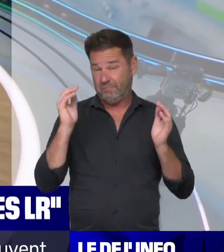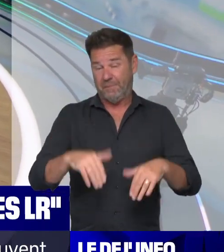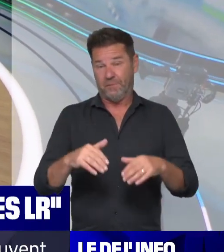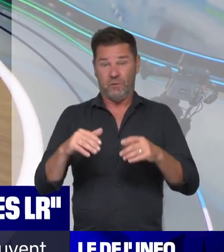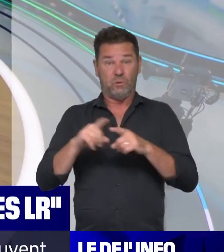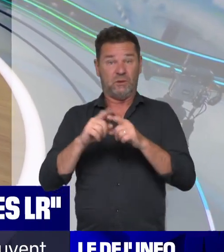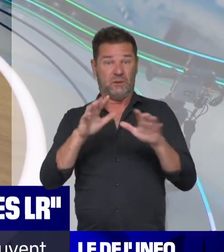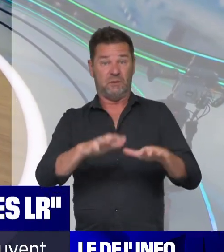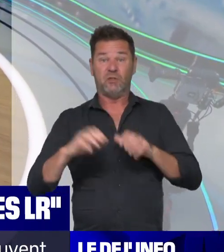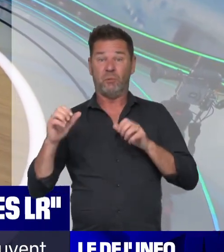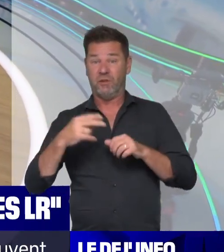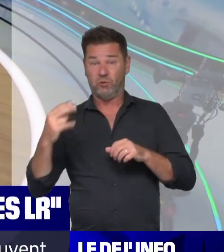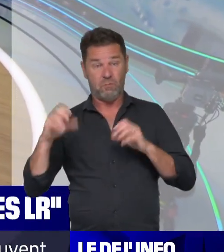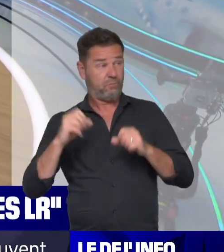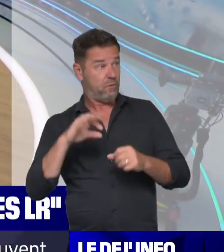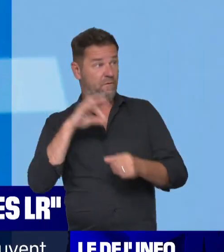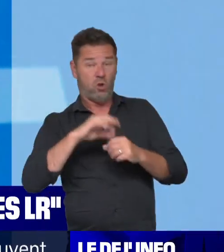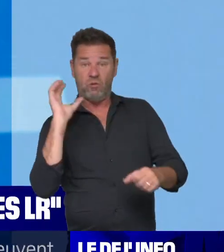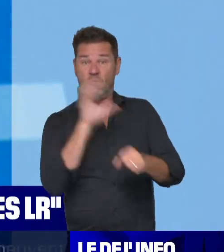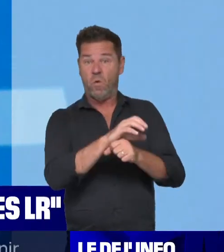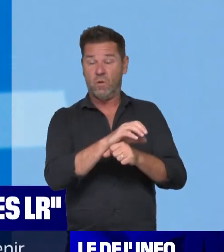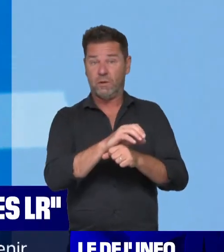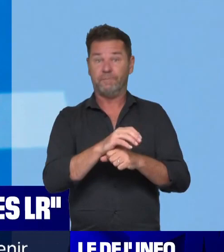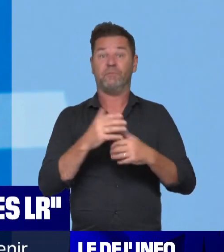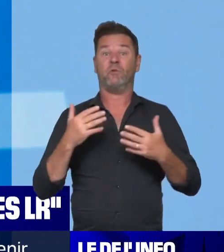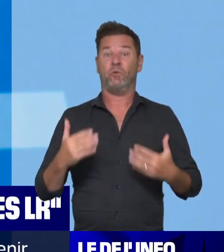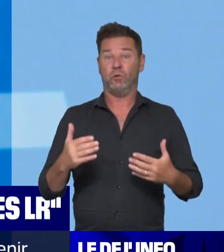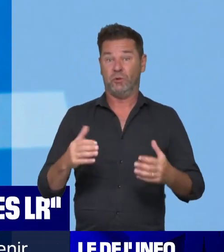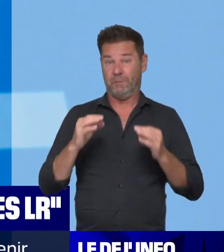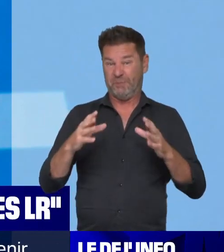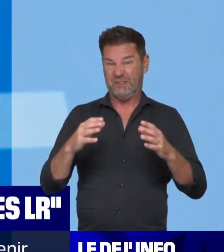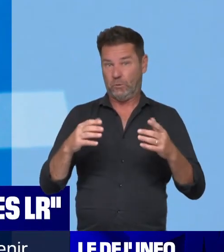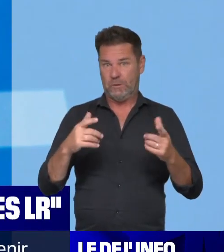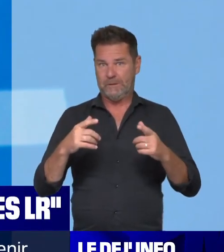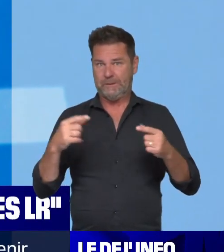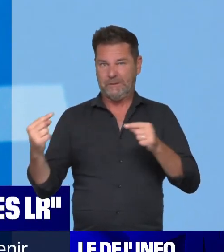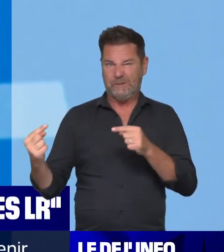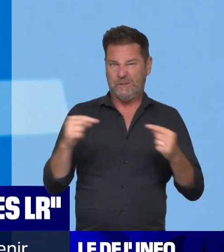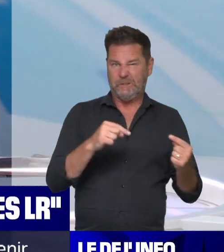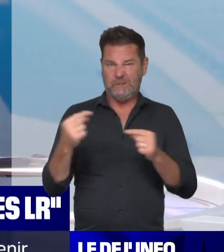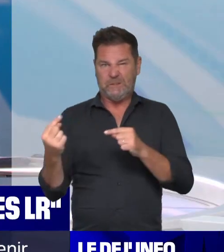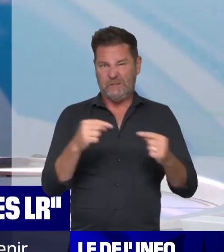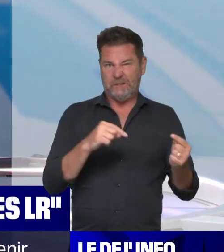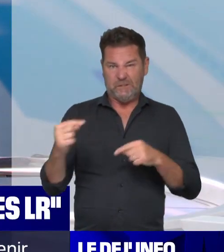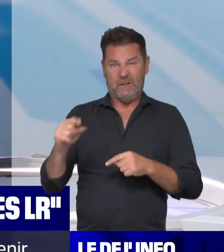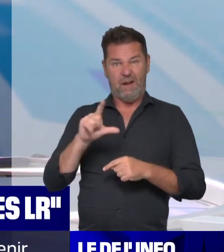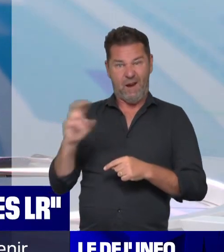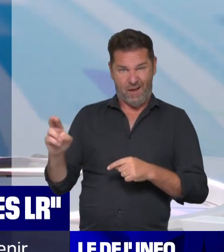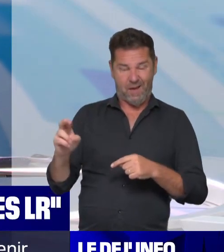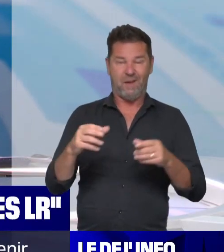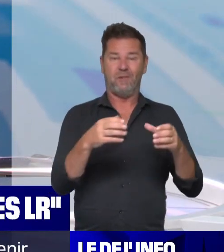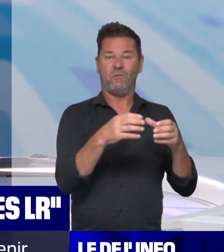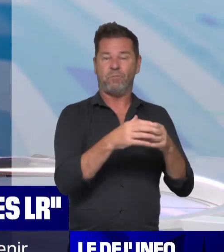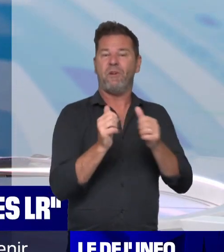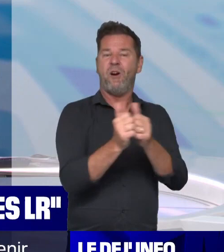censure. Et quand Laurent Wauquiez dit « c'est à prendre ou à laisser », ça s'appelle un rapport de force et une base de négociation. Conseil des ministres en cours. ira